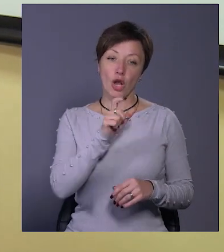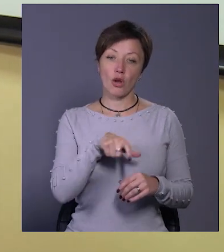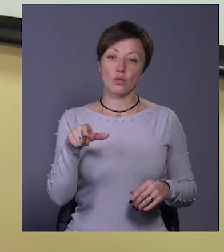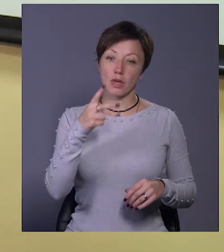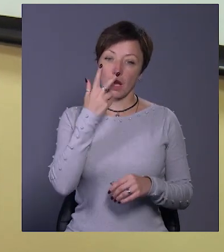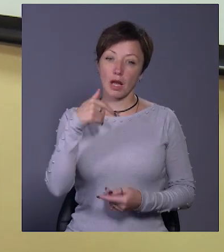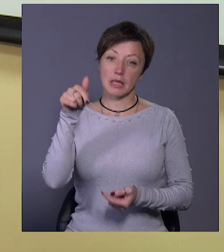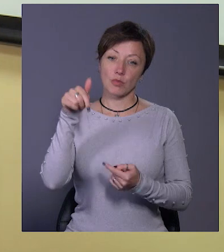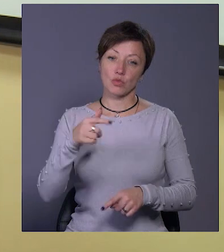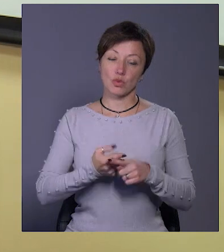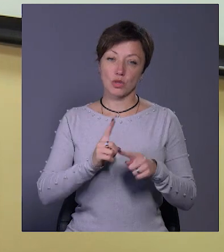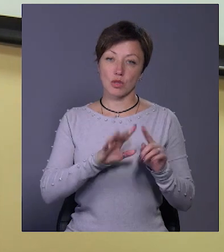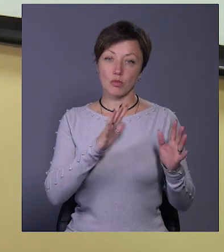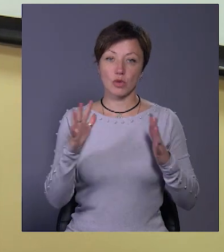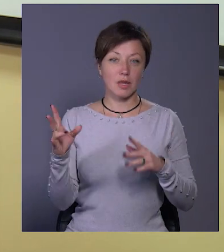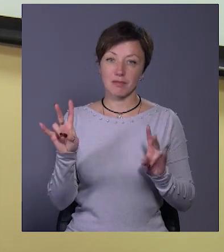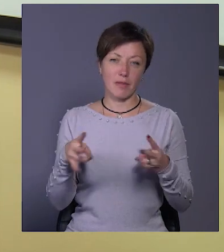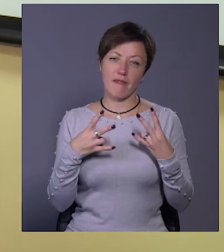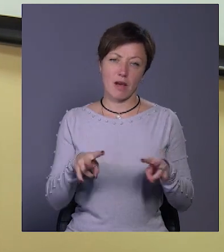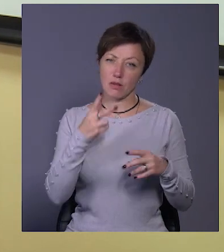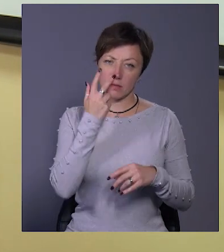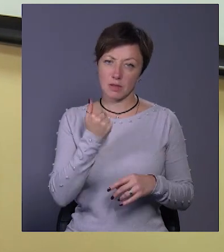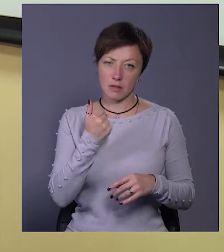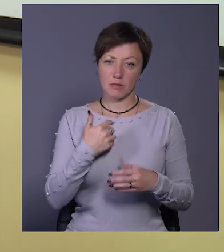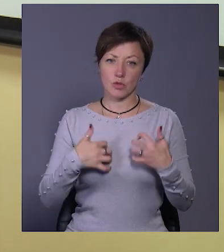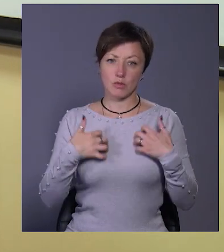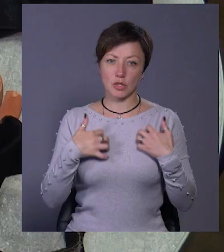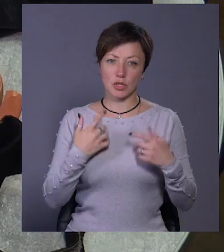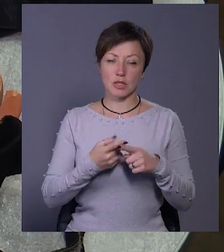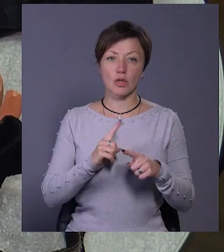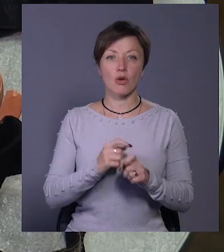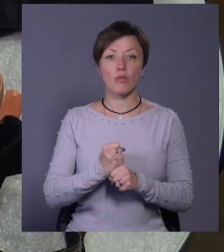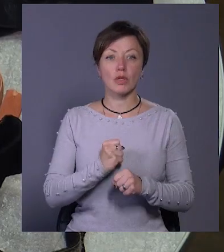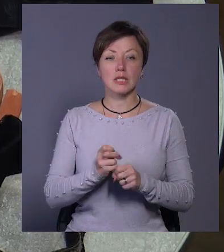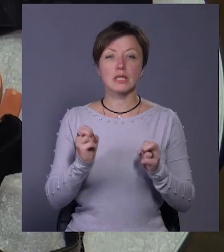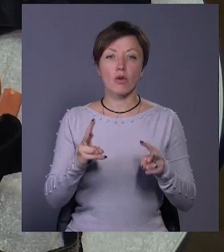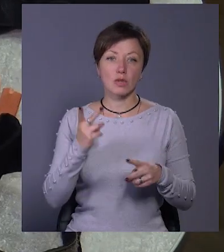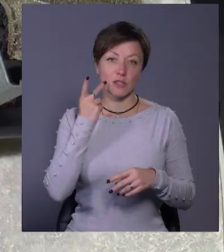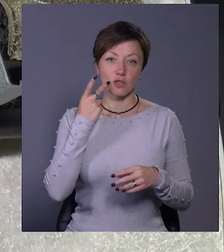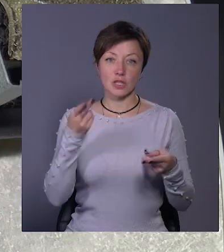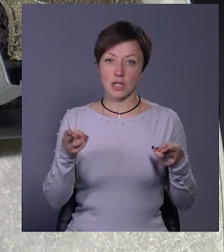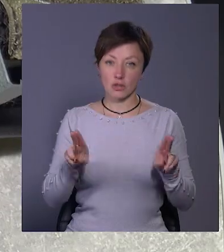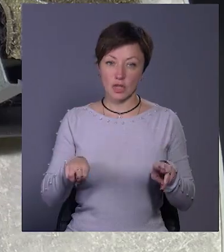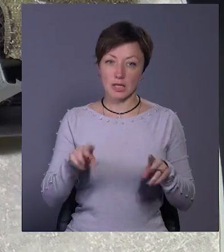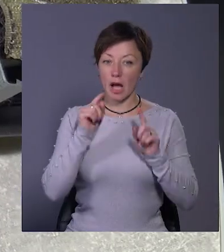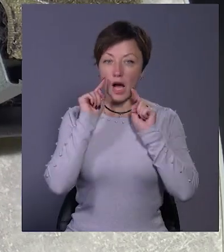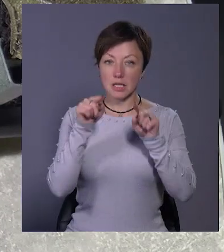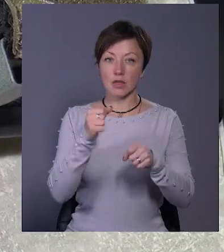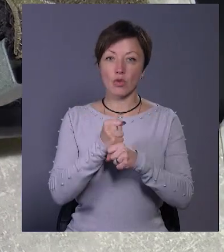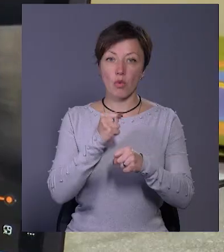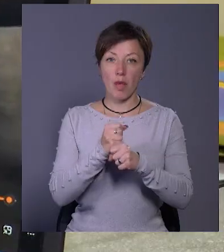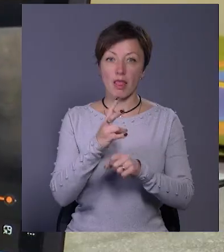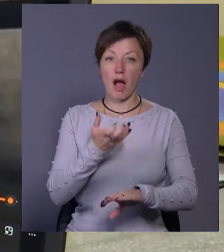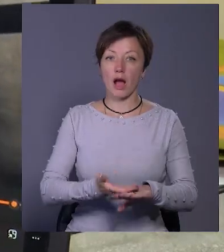адаптуються до цих подій, хоча не варто поспішно то робити, тому що загроза завжди залишається. Акцент ми робимо на